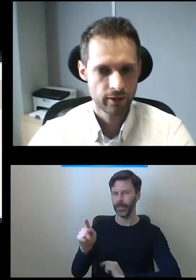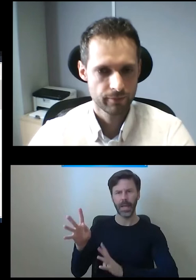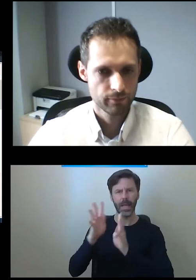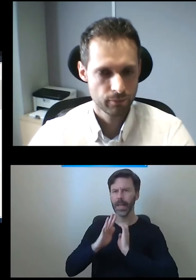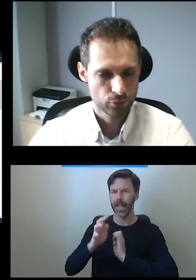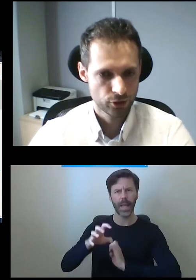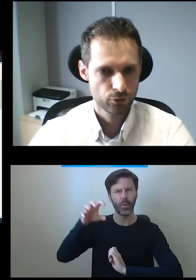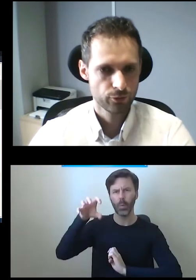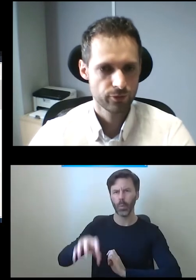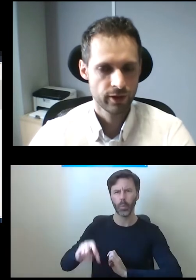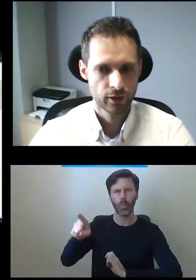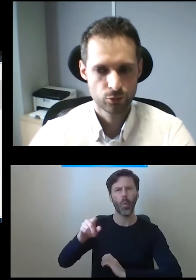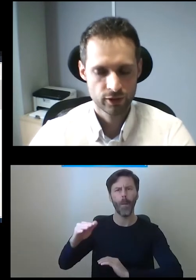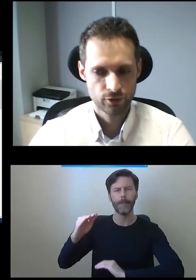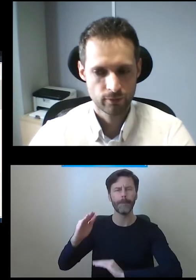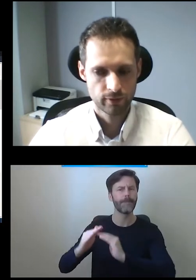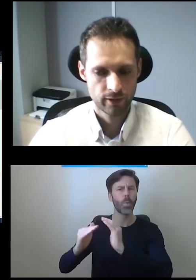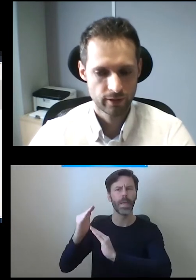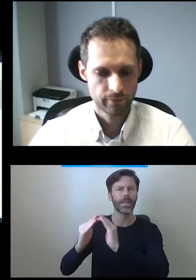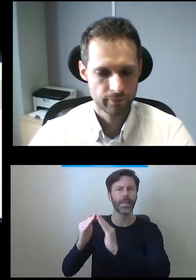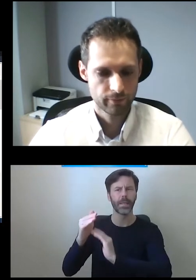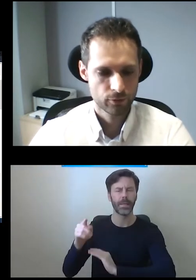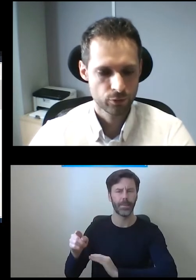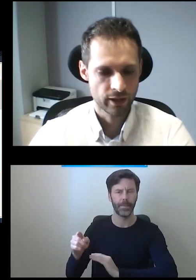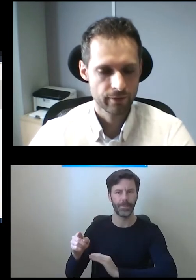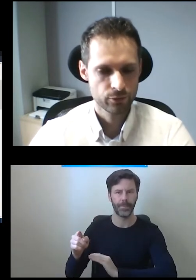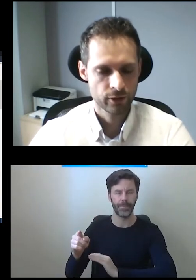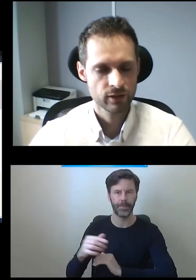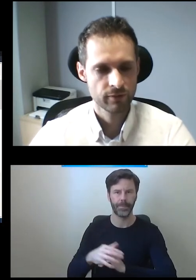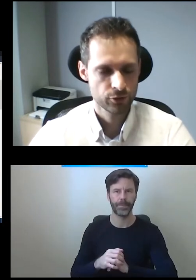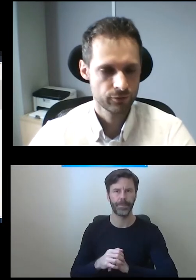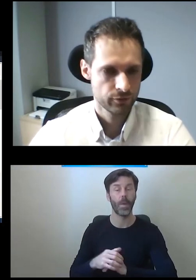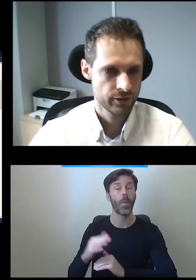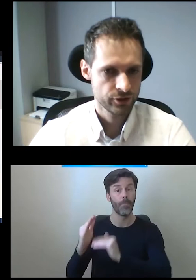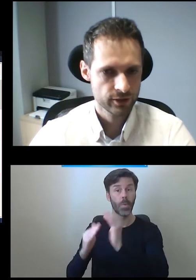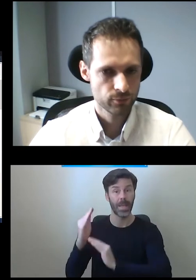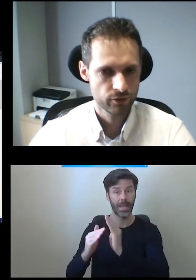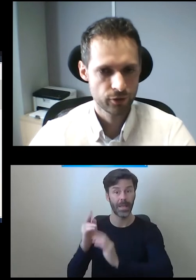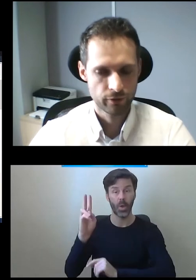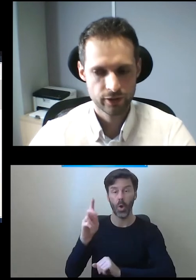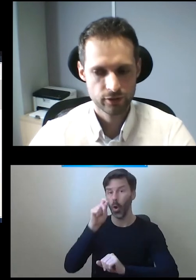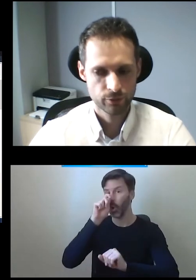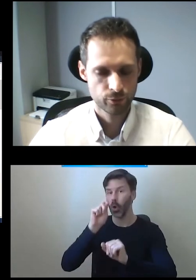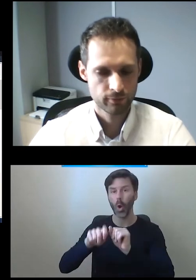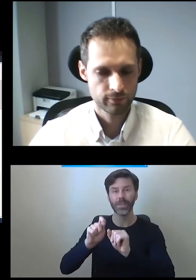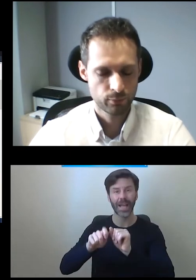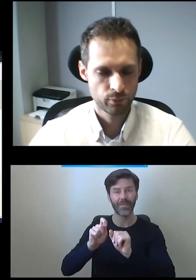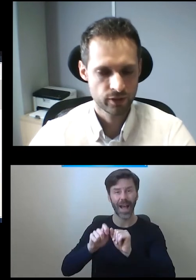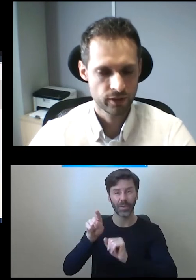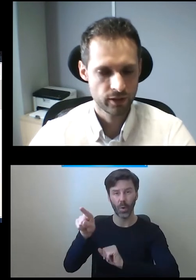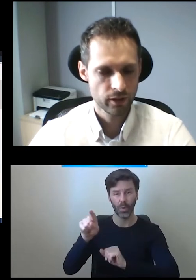budynków, które są, które konserwatorzy wnętrz nie chcą modyfikować. Są to